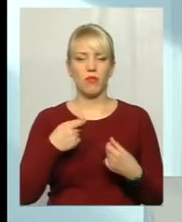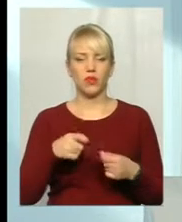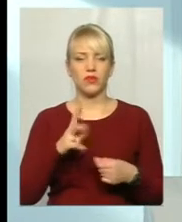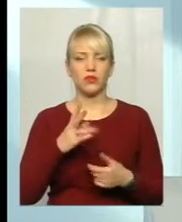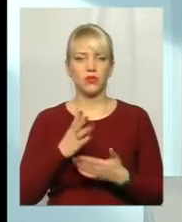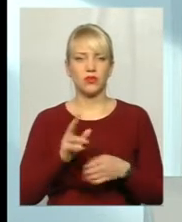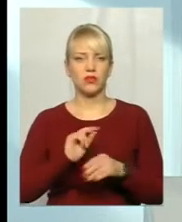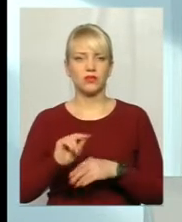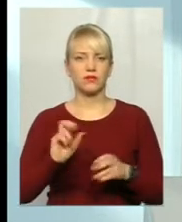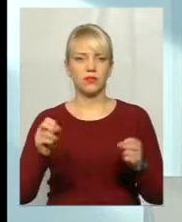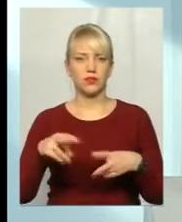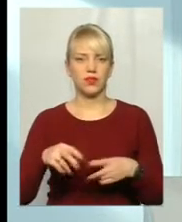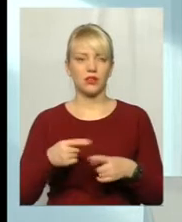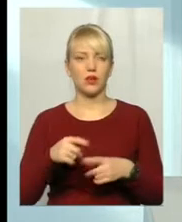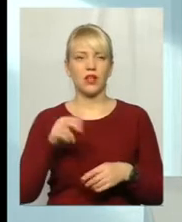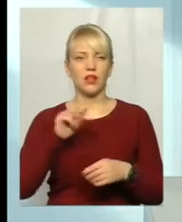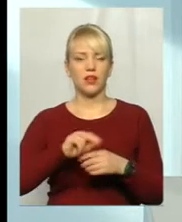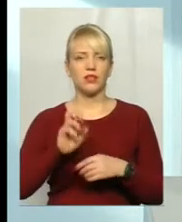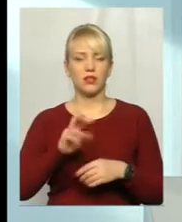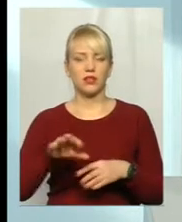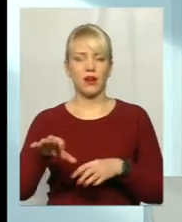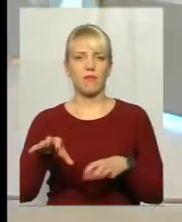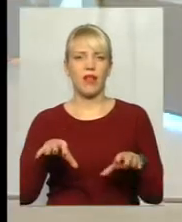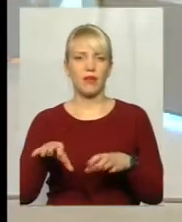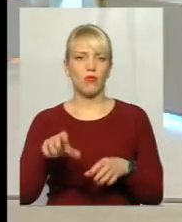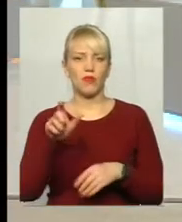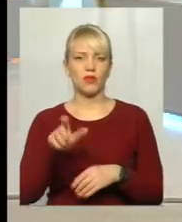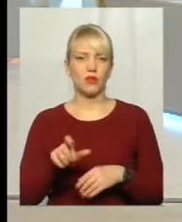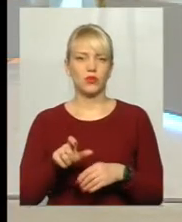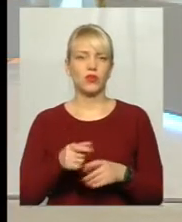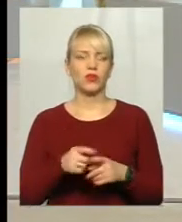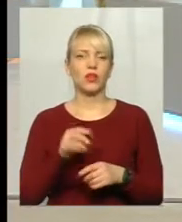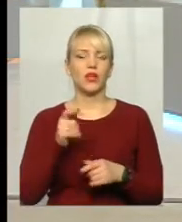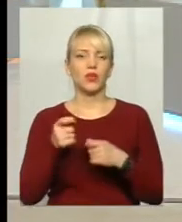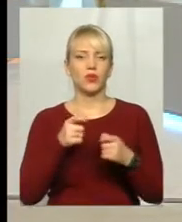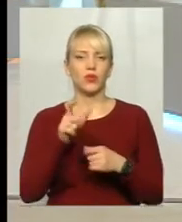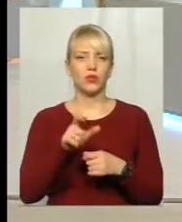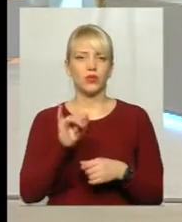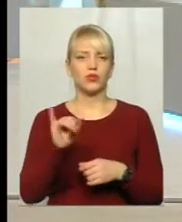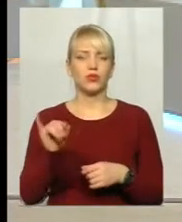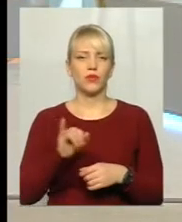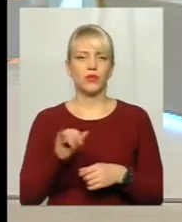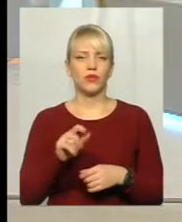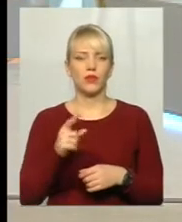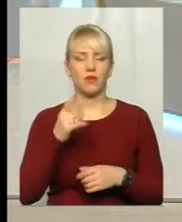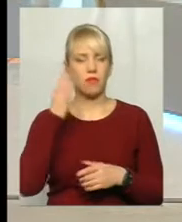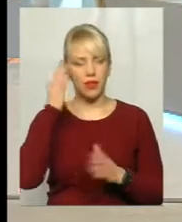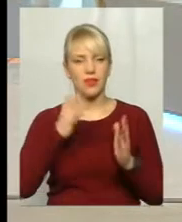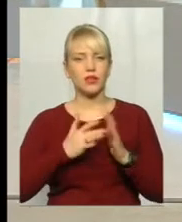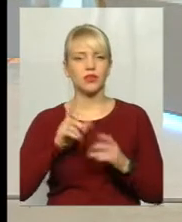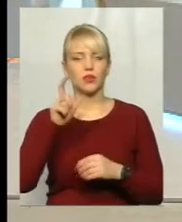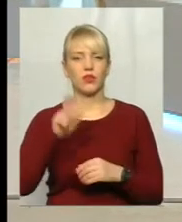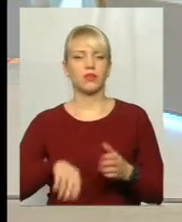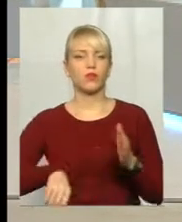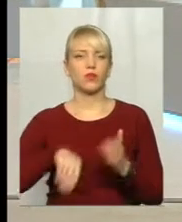де навчають. Маніпулювати клієнтом для того, щоб він купив. Основна мета – дійсно, щоб клієнт купив.